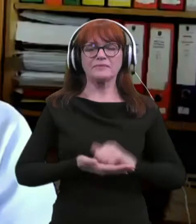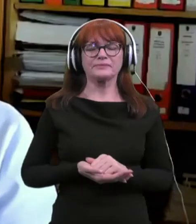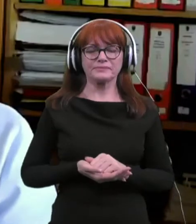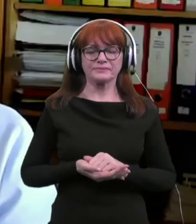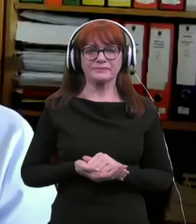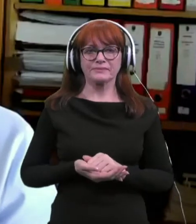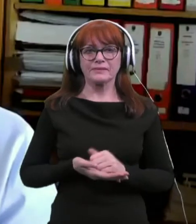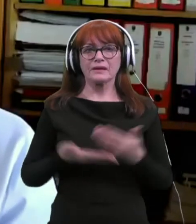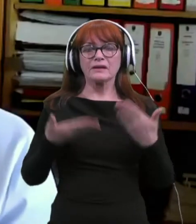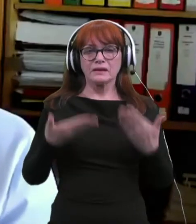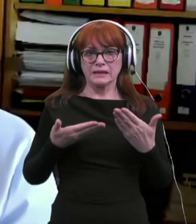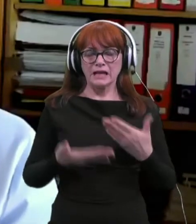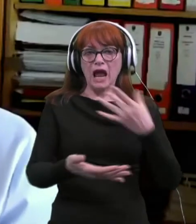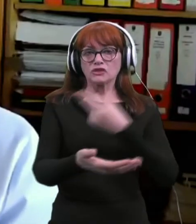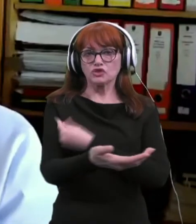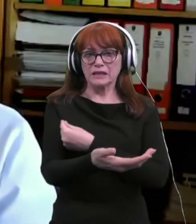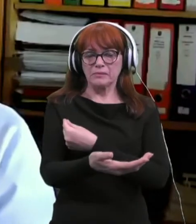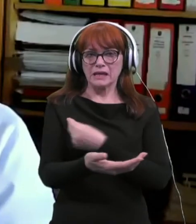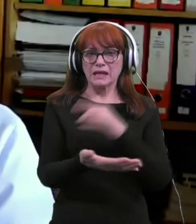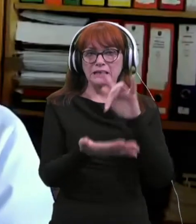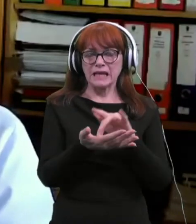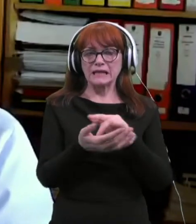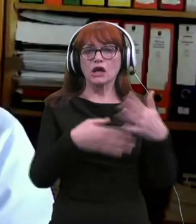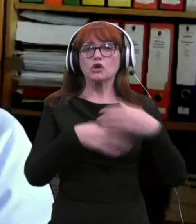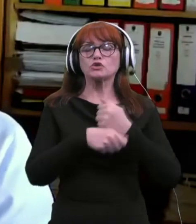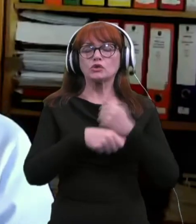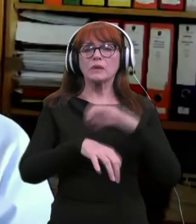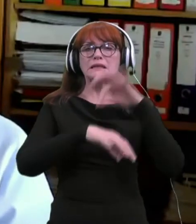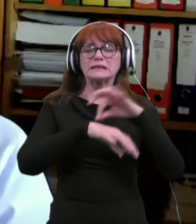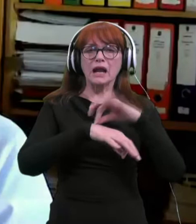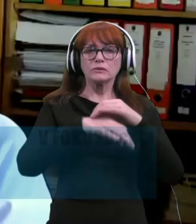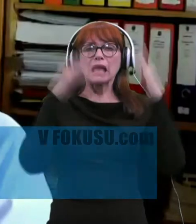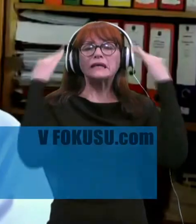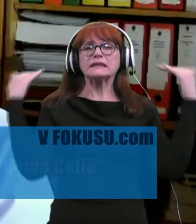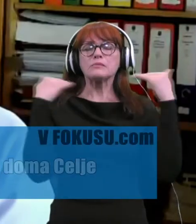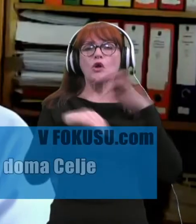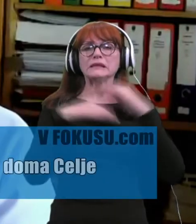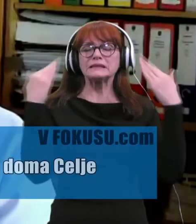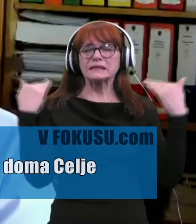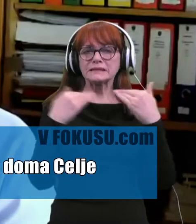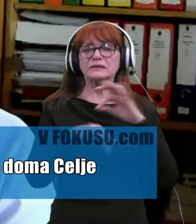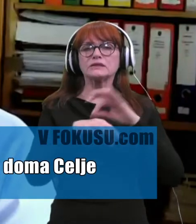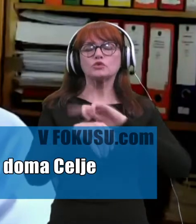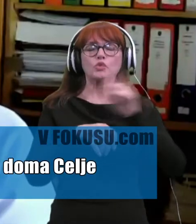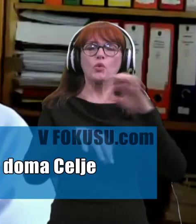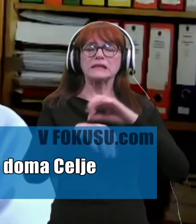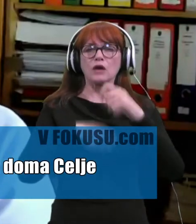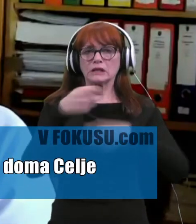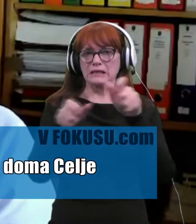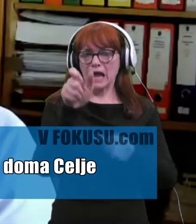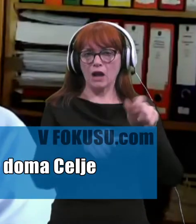V našem cepilnem centru sodelujejo zdravniki, diplomirane medicinske sestre in tudi zdravstveni delovci.